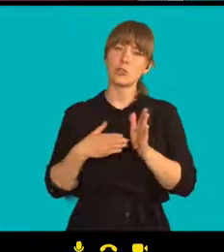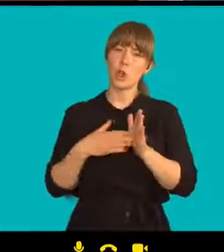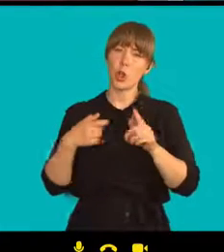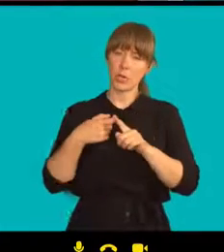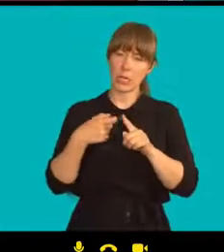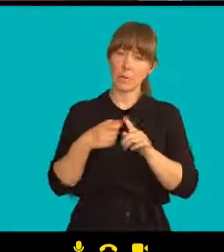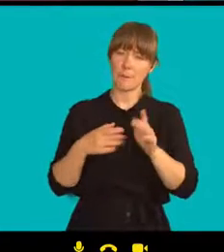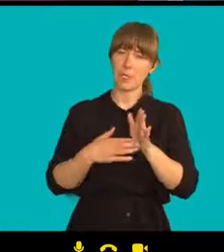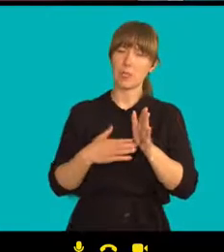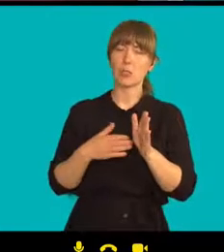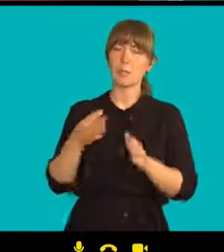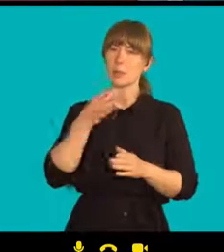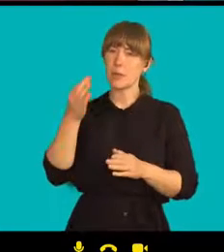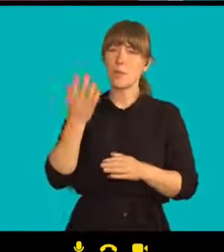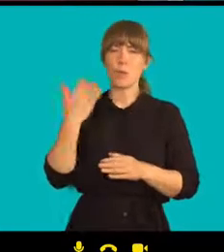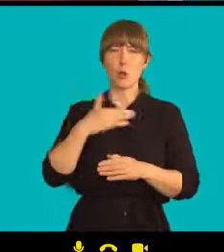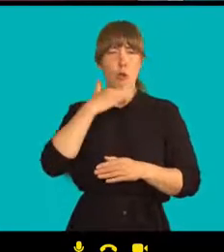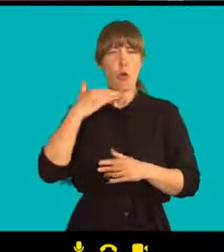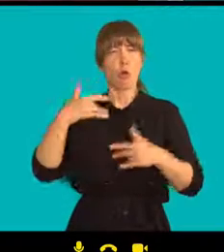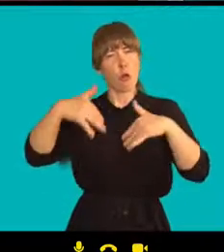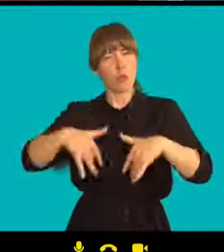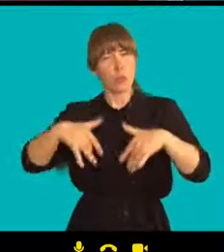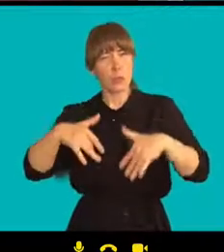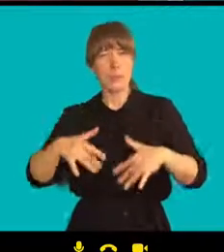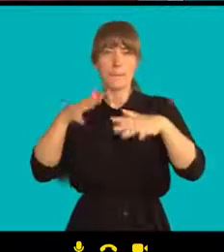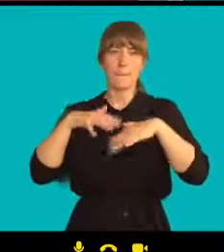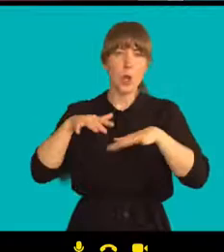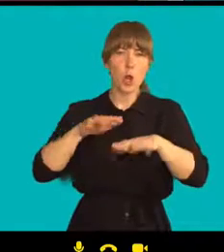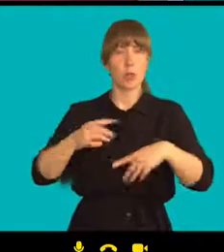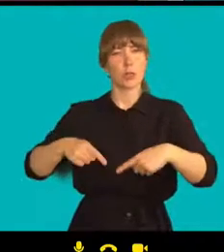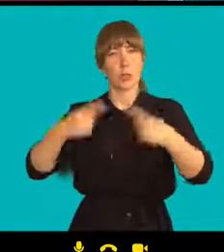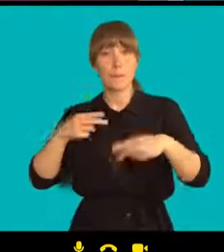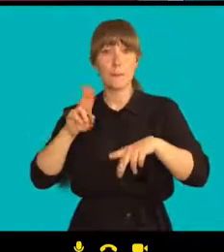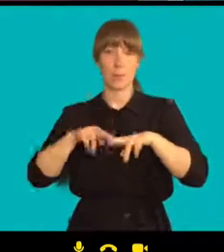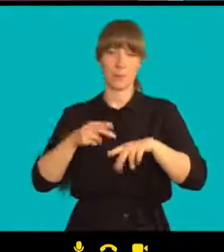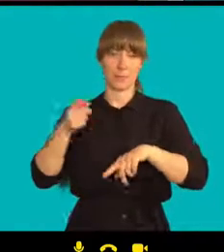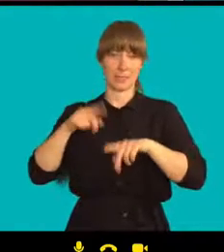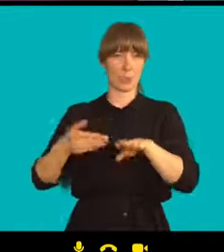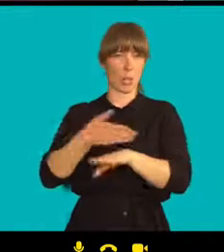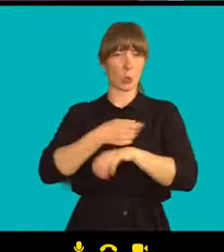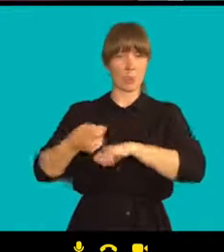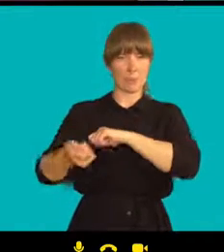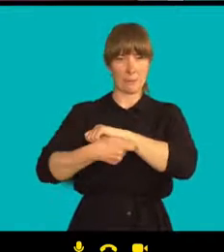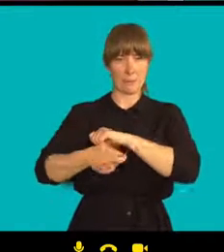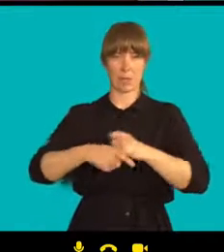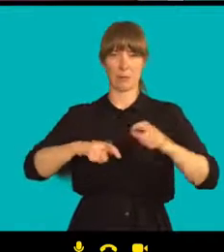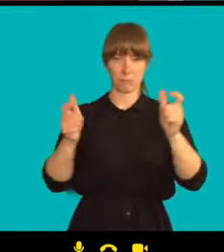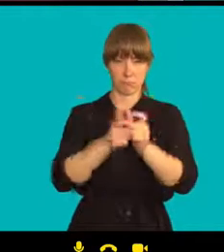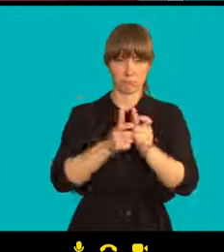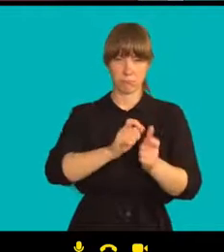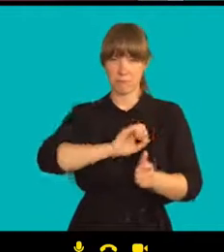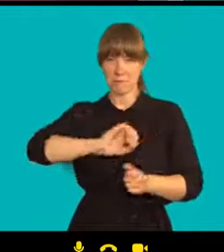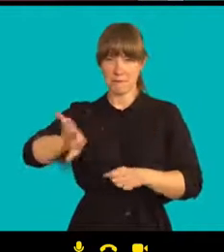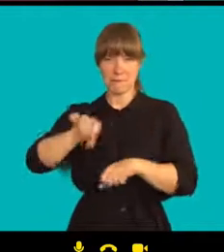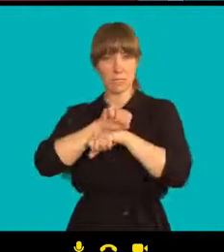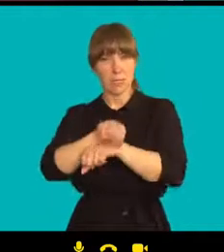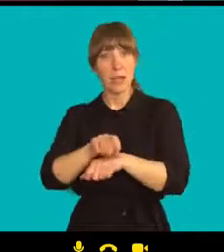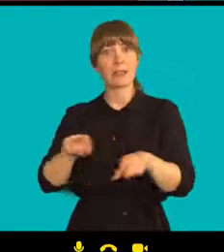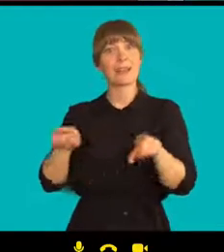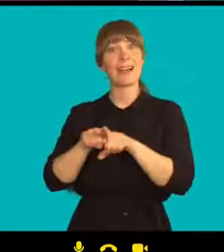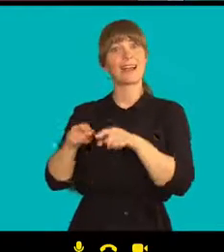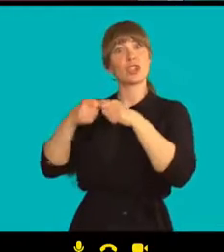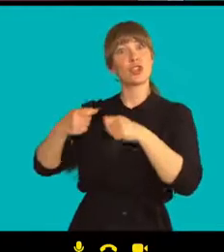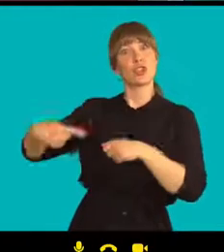účastníte se odbojové činnosti velmi dlouho. Po vašem začení v srpnu vás podpořili i členky ruské protestní odbojové skupiny Pussy Riot.